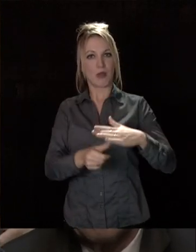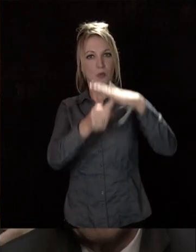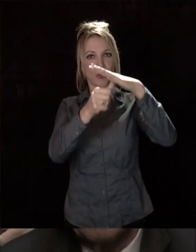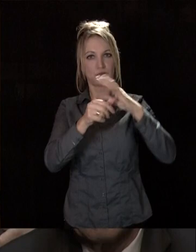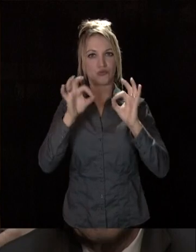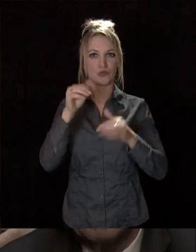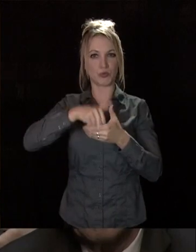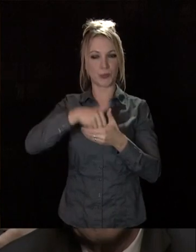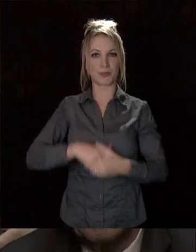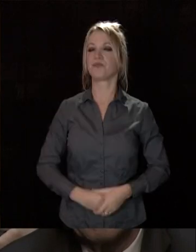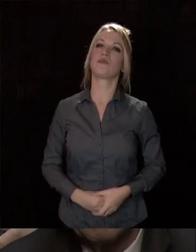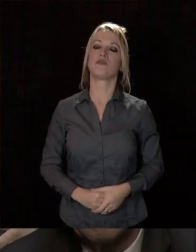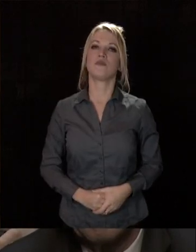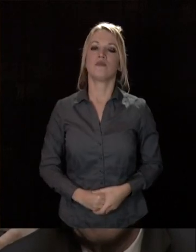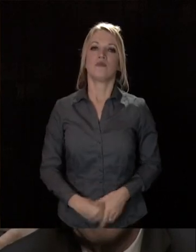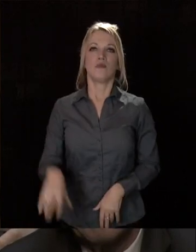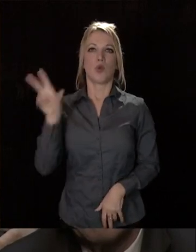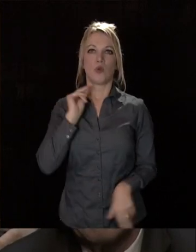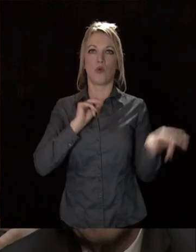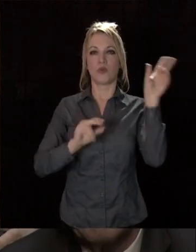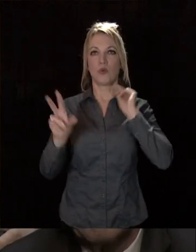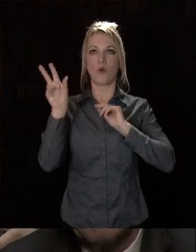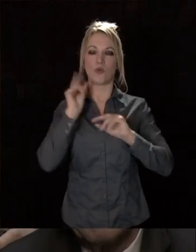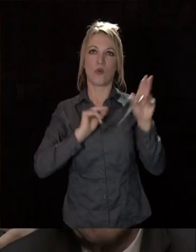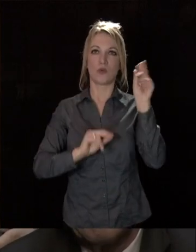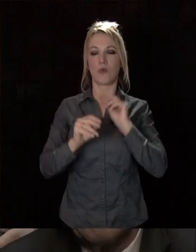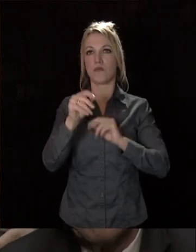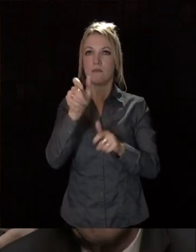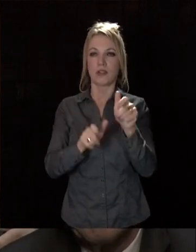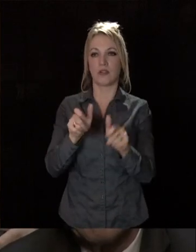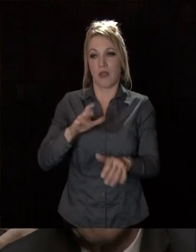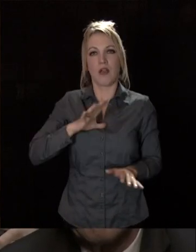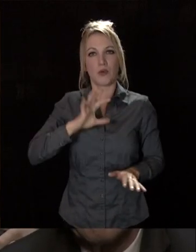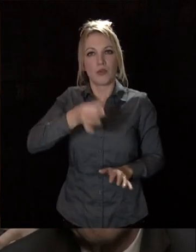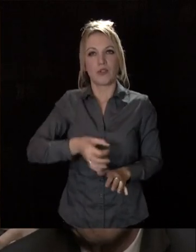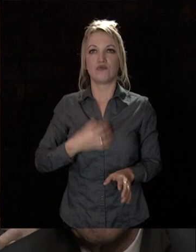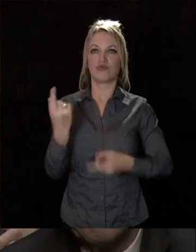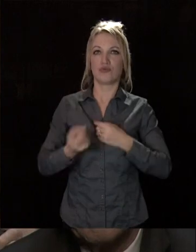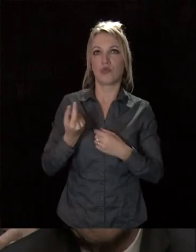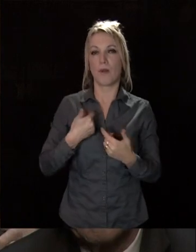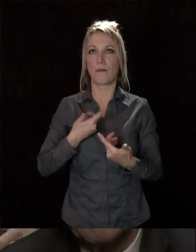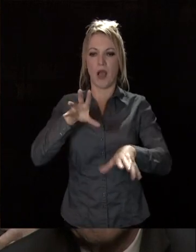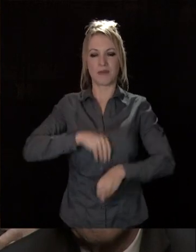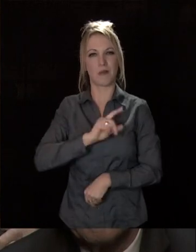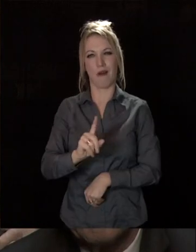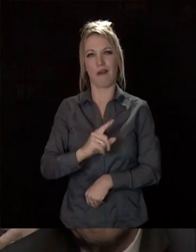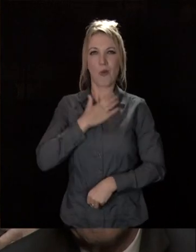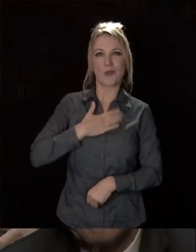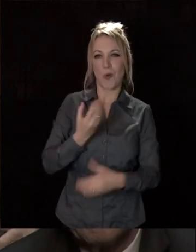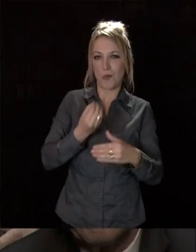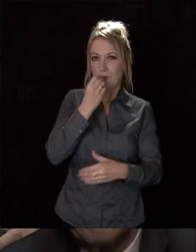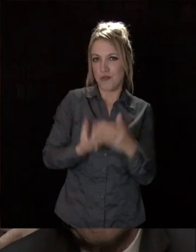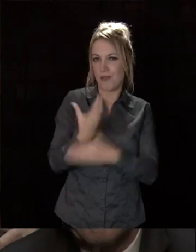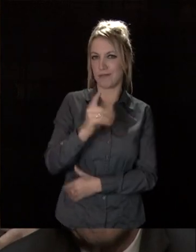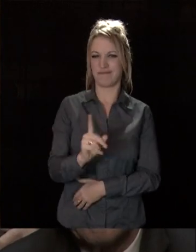son sein. J'ai entendu, ici ou là, certains, ça existe, qui ont toujours du mal à se réjouir, franchement, des bonnes nouvelles,